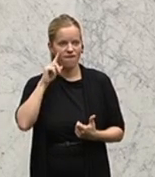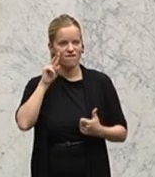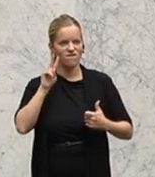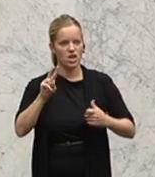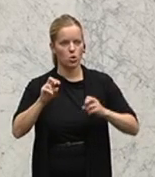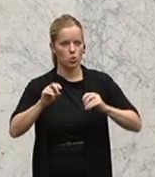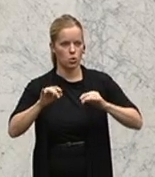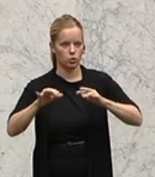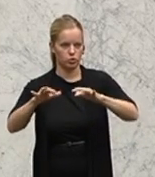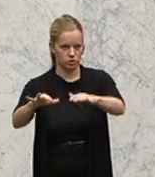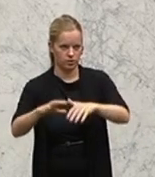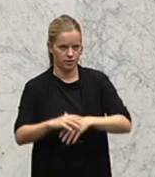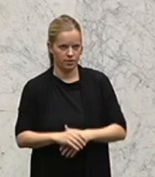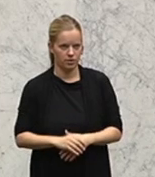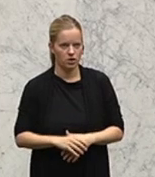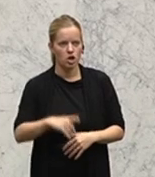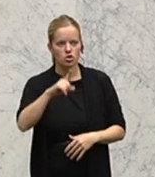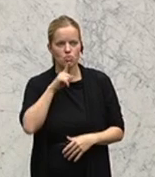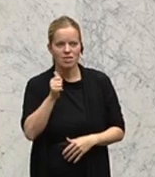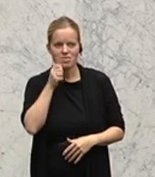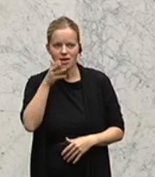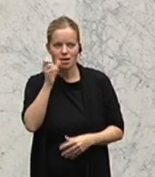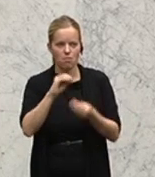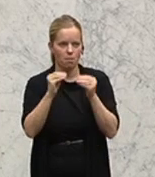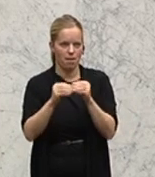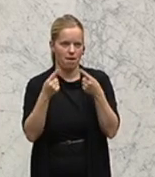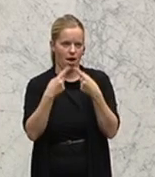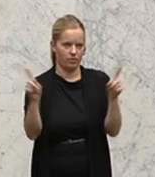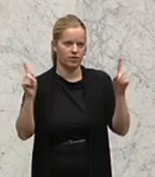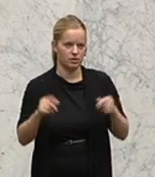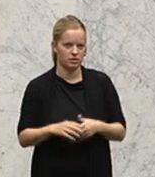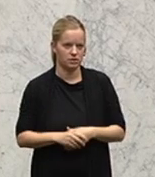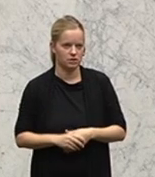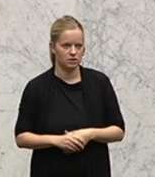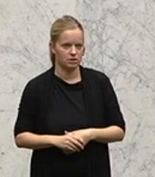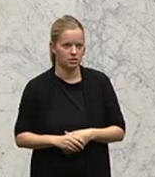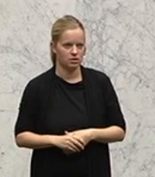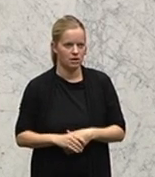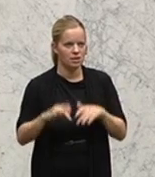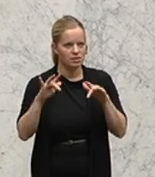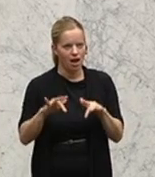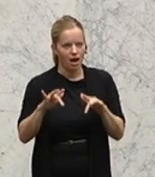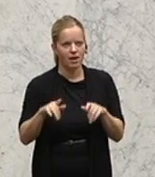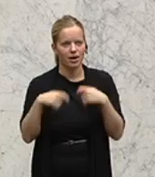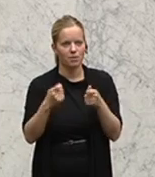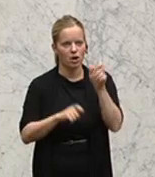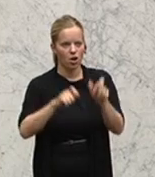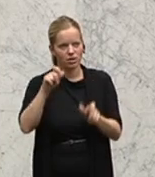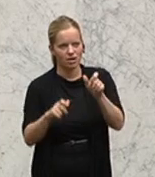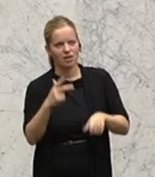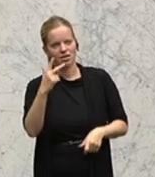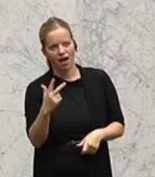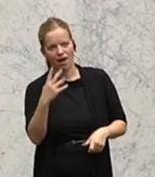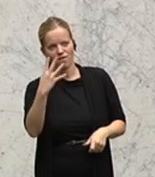tägliche Problem ist auch ganz anders. Es kommen zu Ihnen Leute, die drei, vier Tage krank sind, weil ein